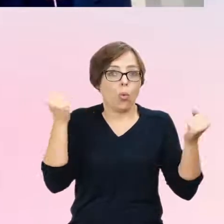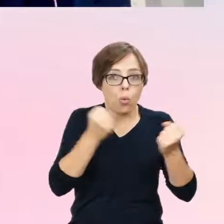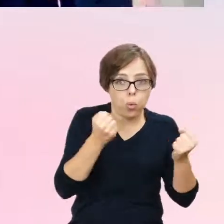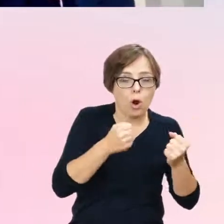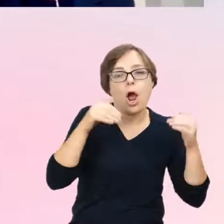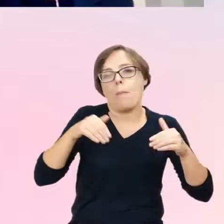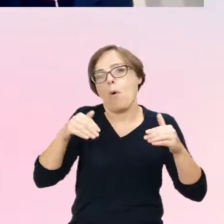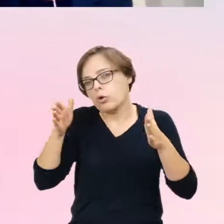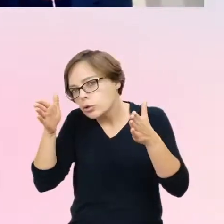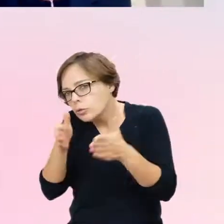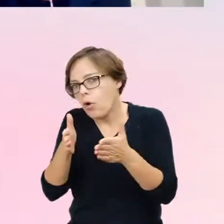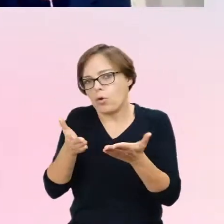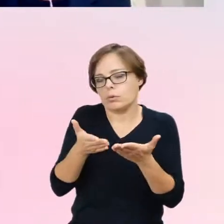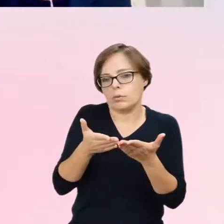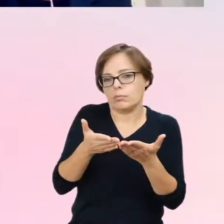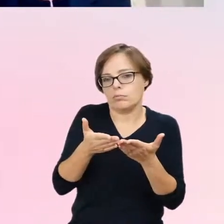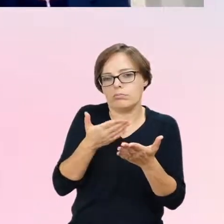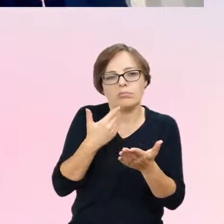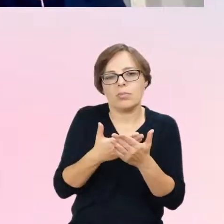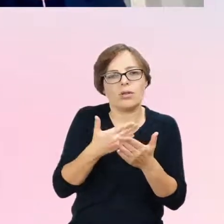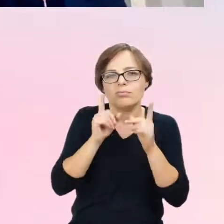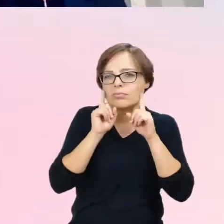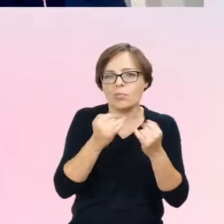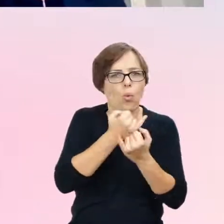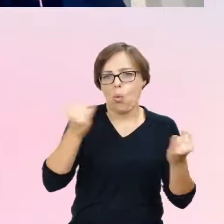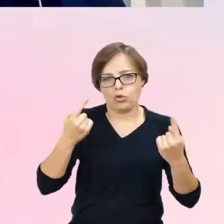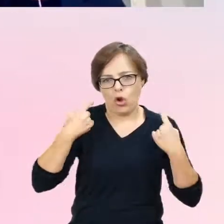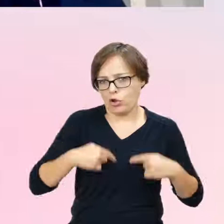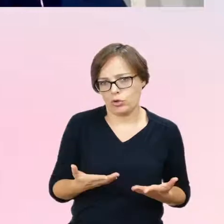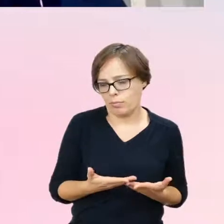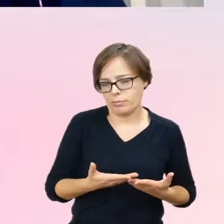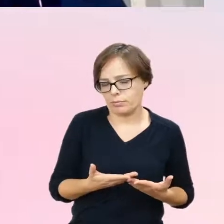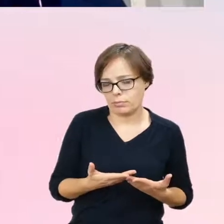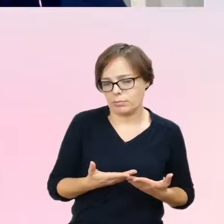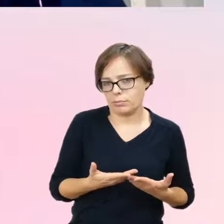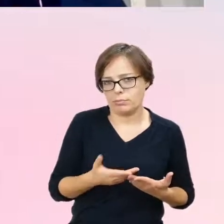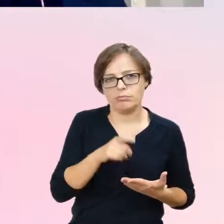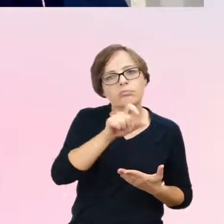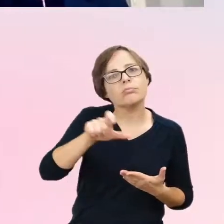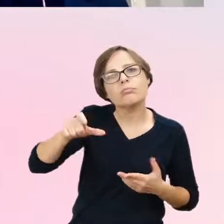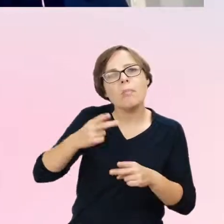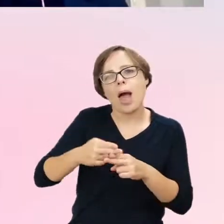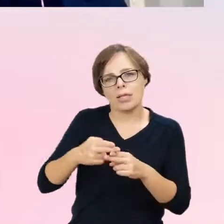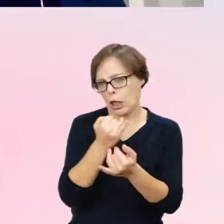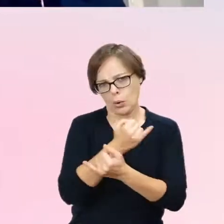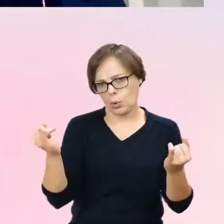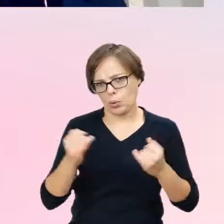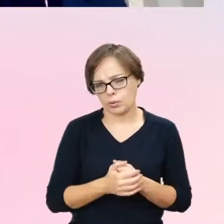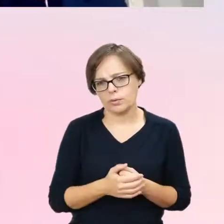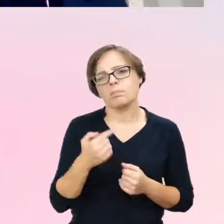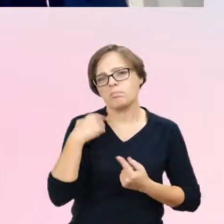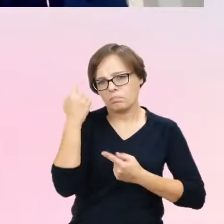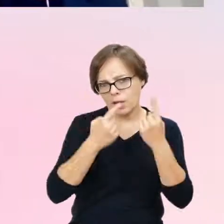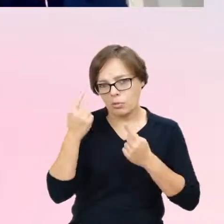wtedy to też są bardzo różne osoby, to są różni pacjenci. I ja jestem przekonana, że te